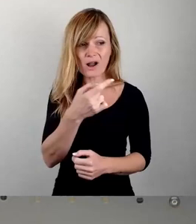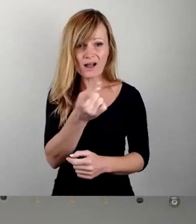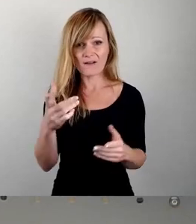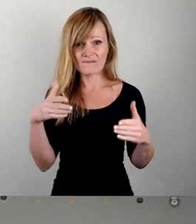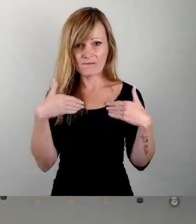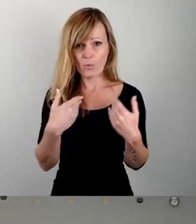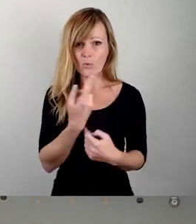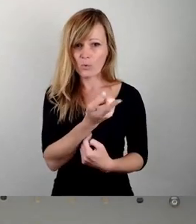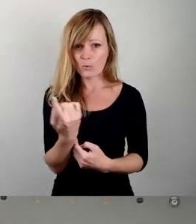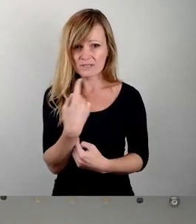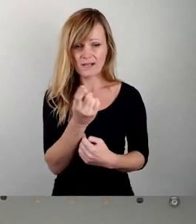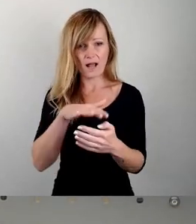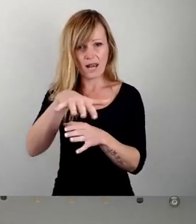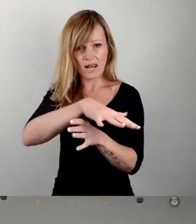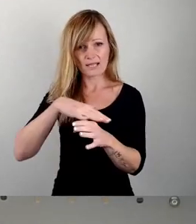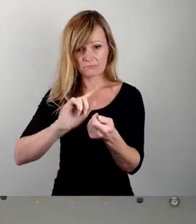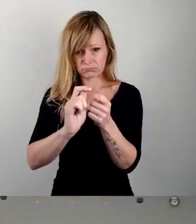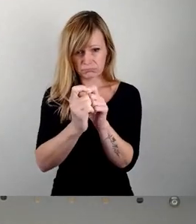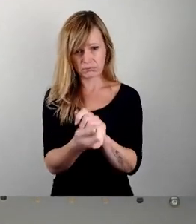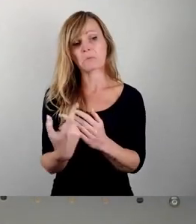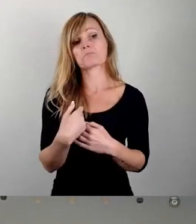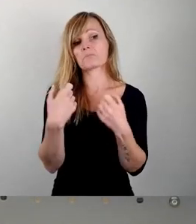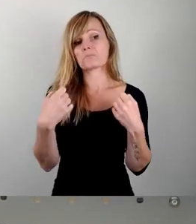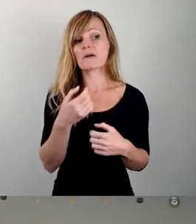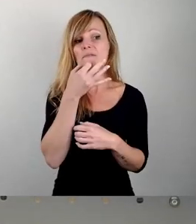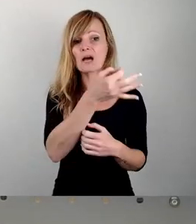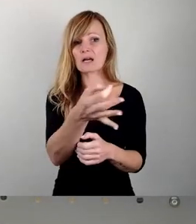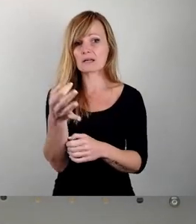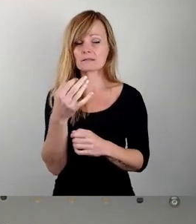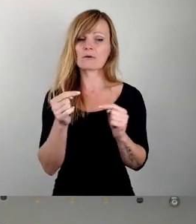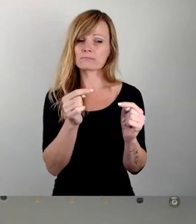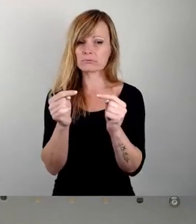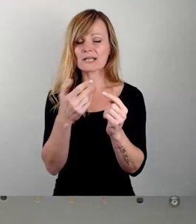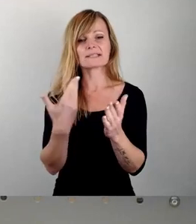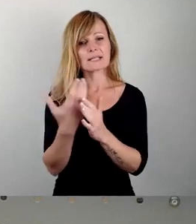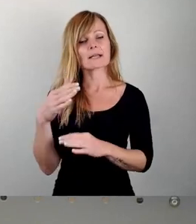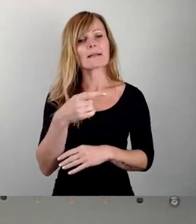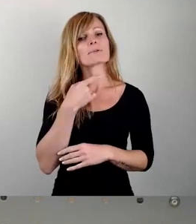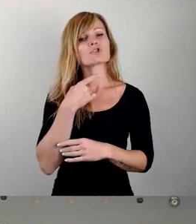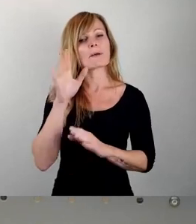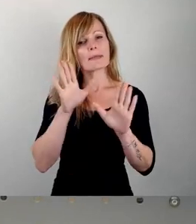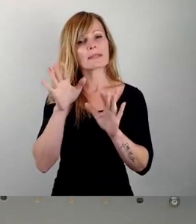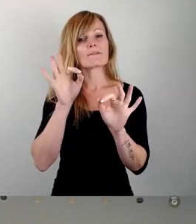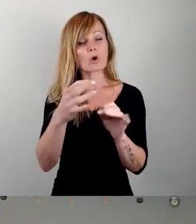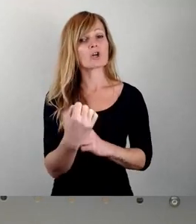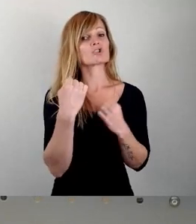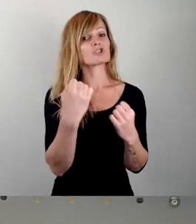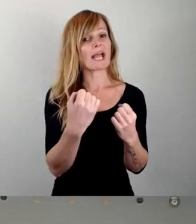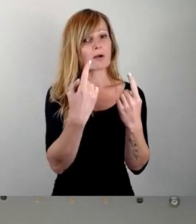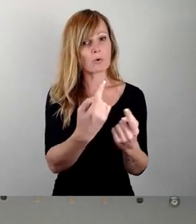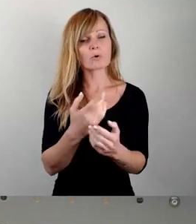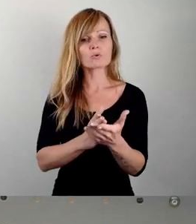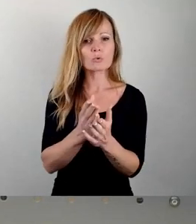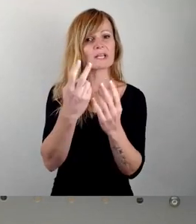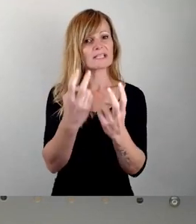unserer Meinung nach erfragt werden. und muss diskutiert werden. Stimmen Sie also für eine Stärkung oder besser noch Durchsetzung der